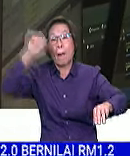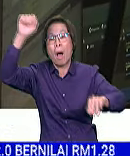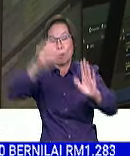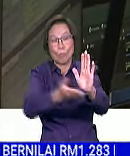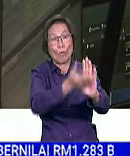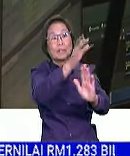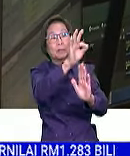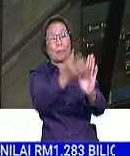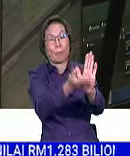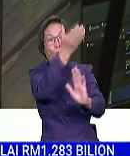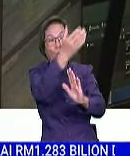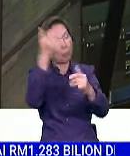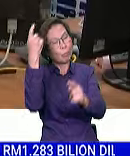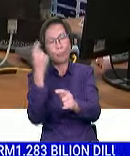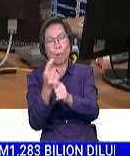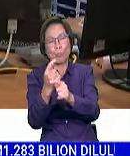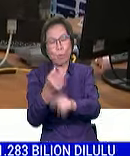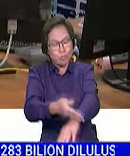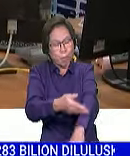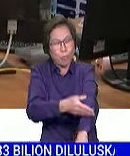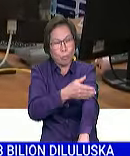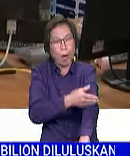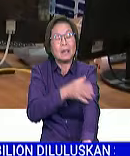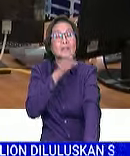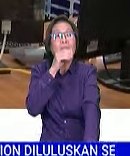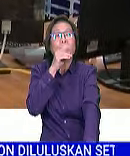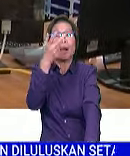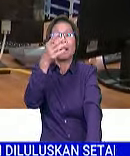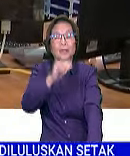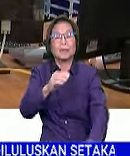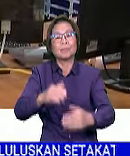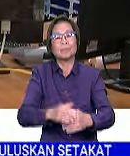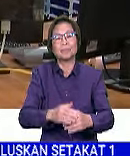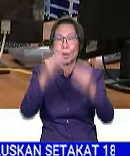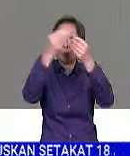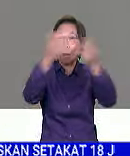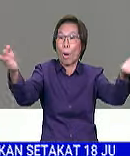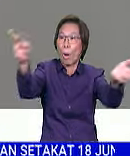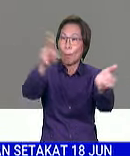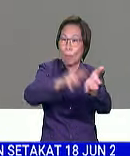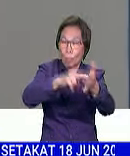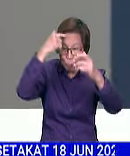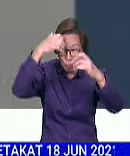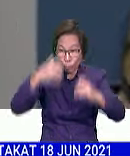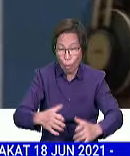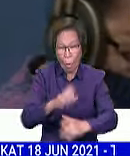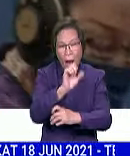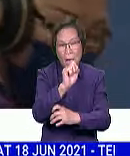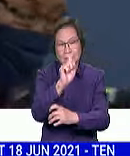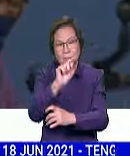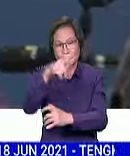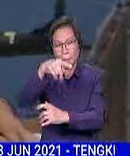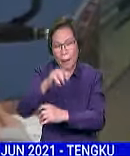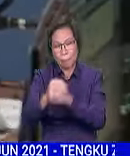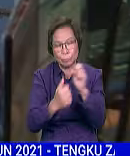peningkatan dan pengekalan prestasi. Datuk Dr. Misrin bercakap kepada RTM selepas mengumumkan laporan keputusan peperiksaan STPM